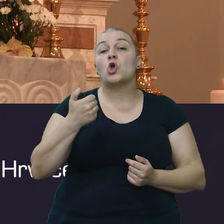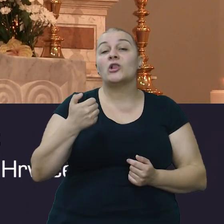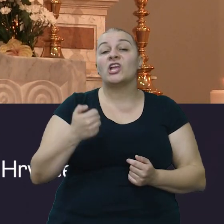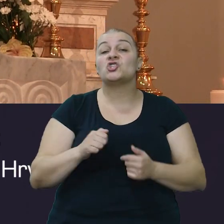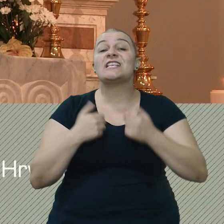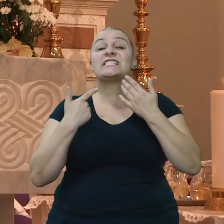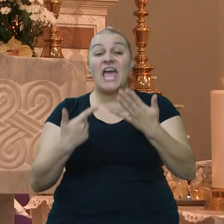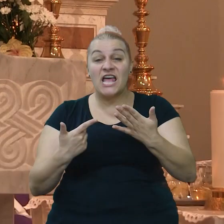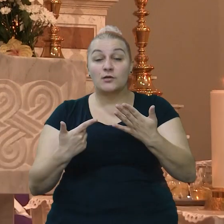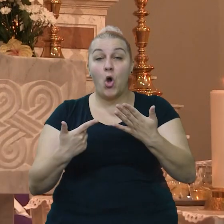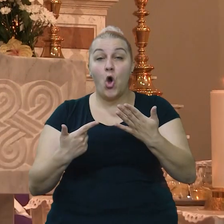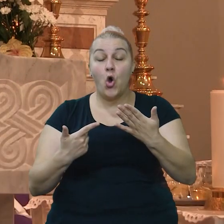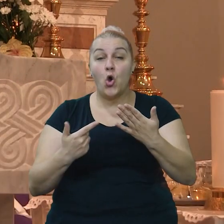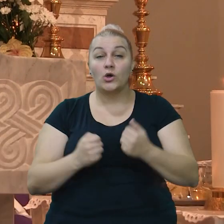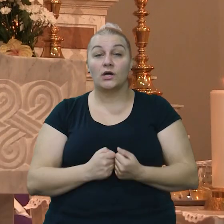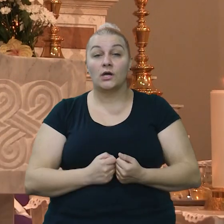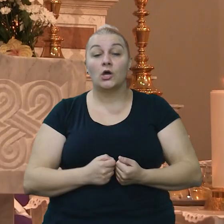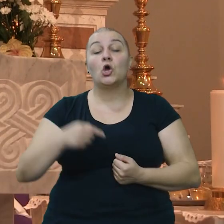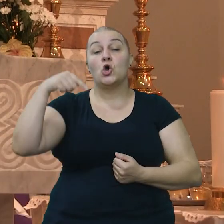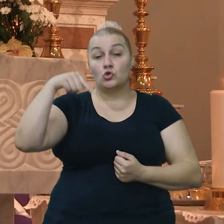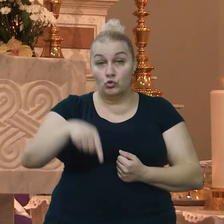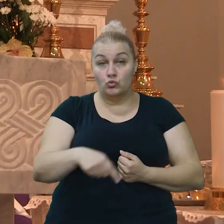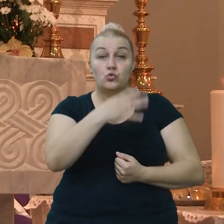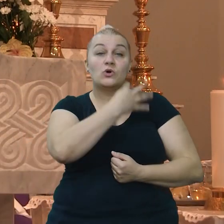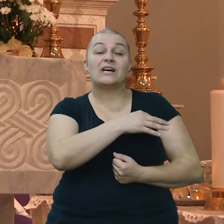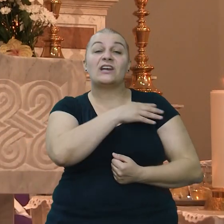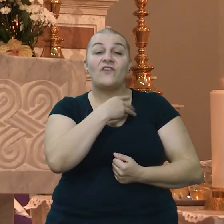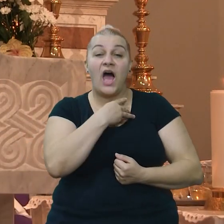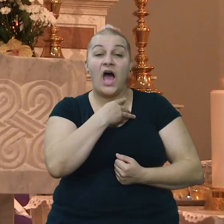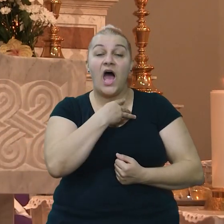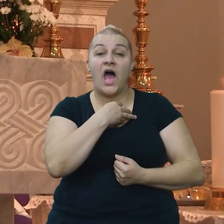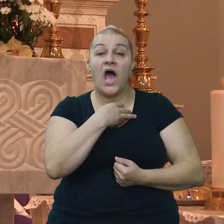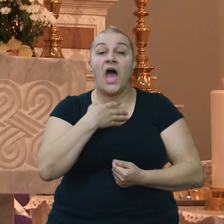slojeća sredno, tu